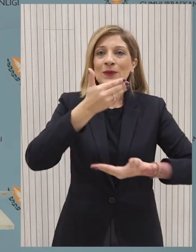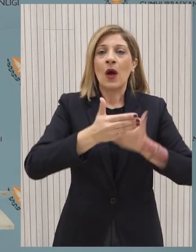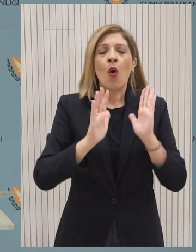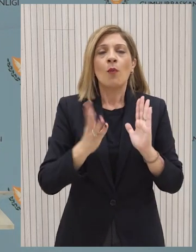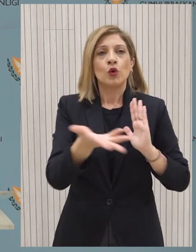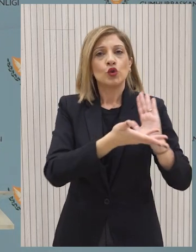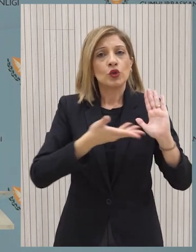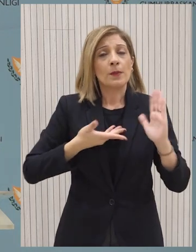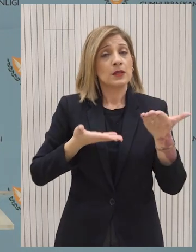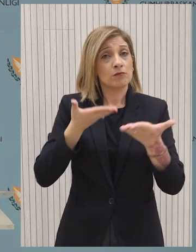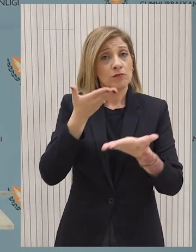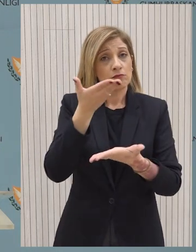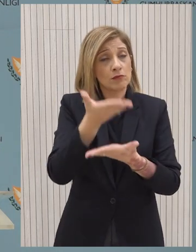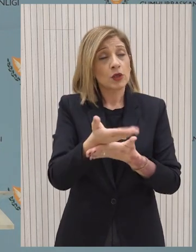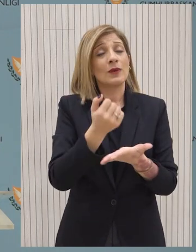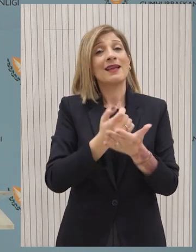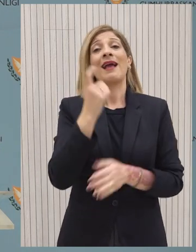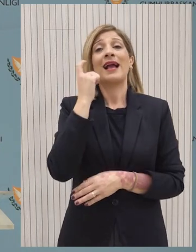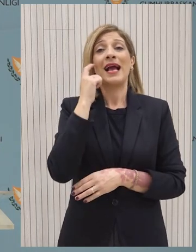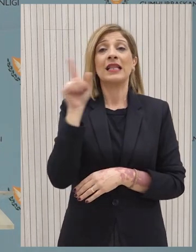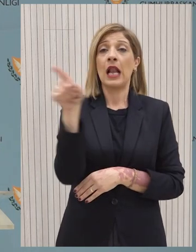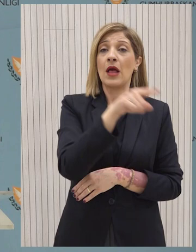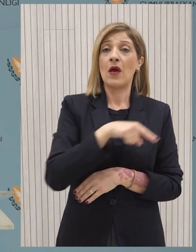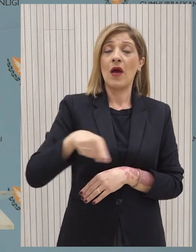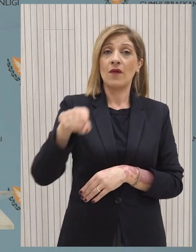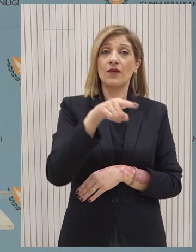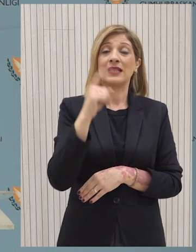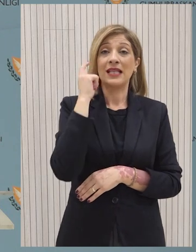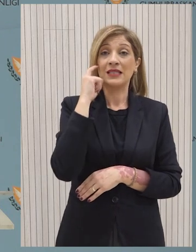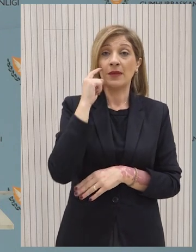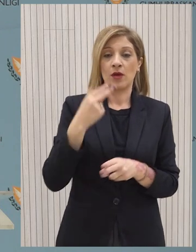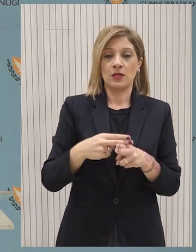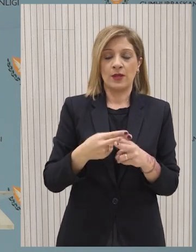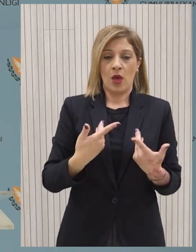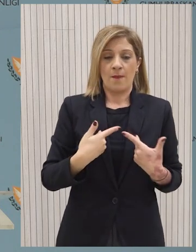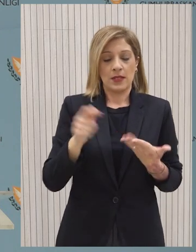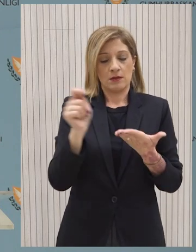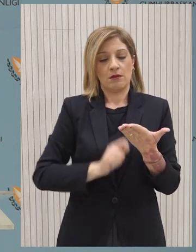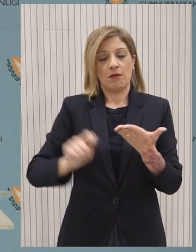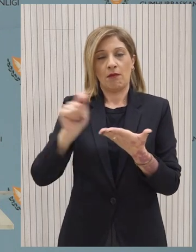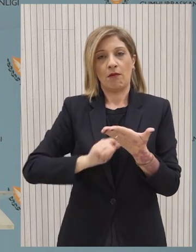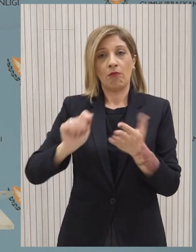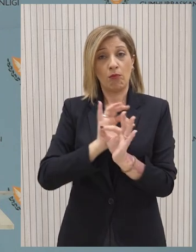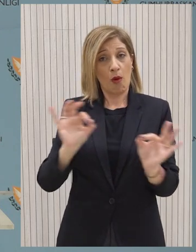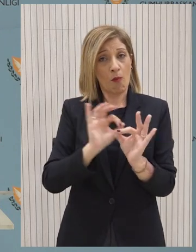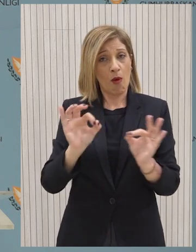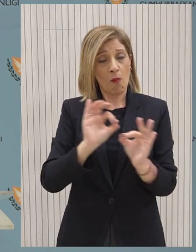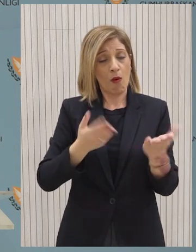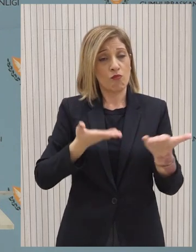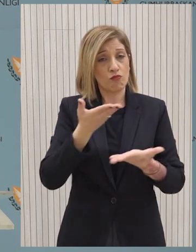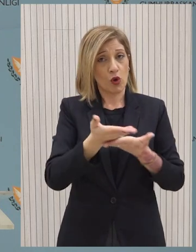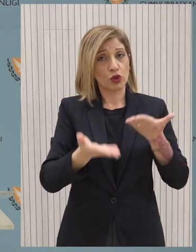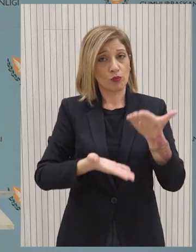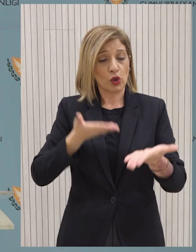αυτή η πρωτοβουλία ενώπιον όχι μόνο των ηγετών των κρατών μελών, αλλά και στην διάσκεψη προχθές στη Γαλλή από τον Πρόεδρο της Δημοκρατίας,